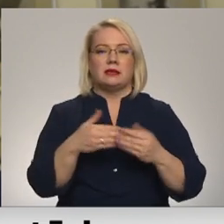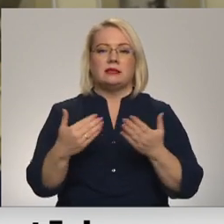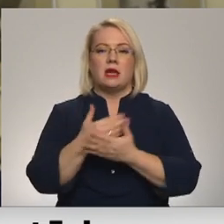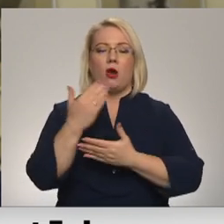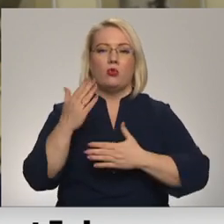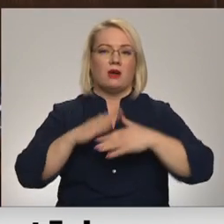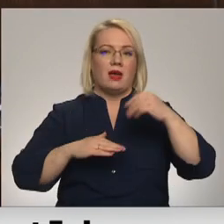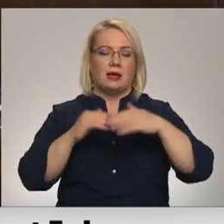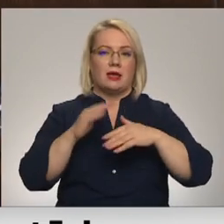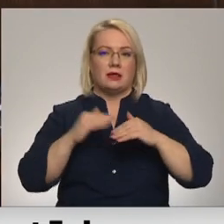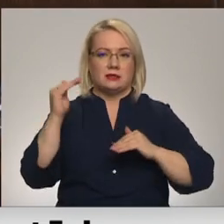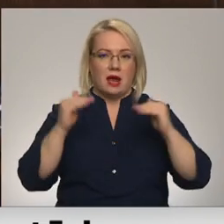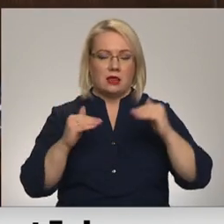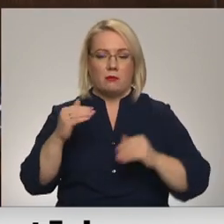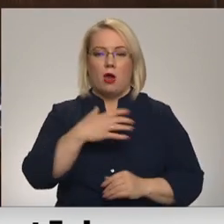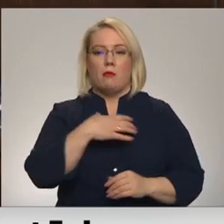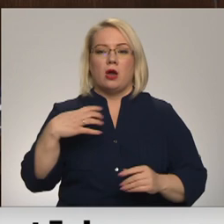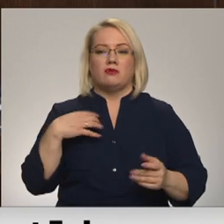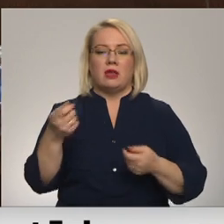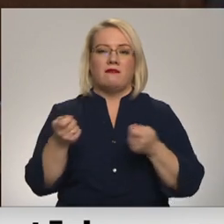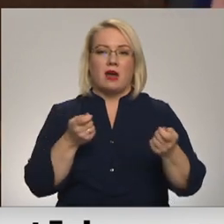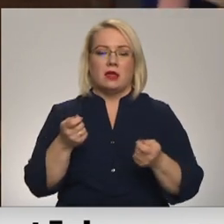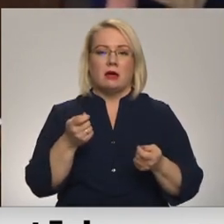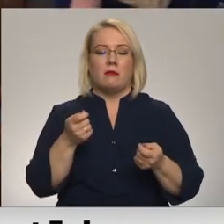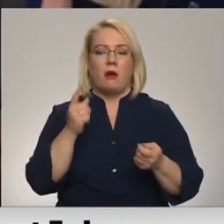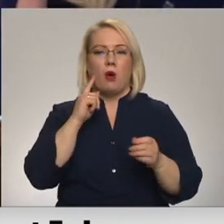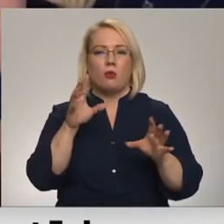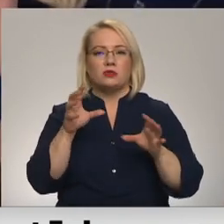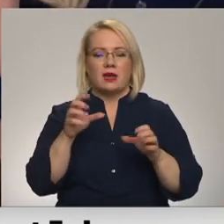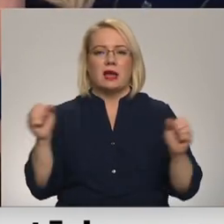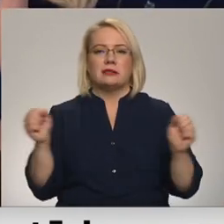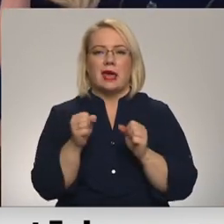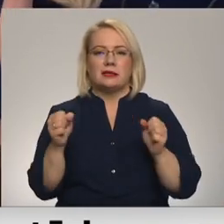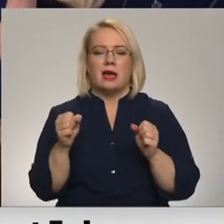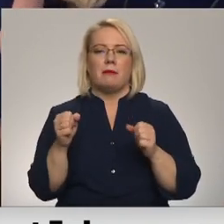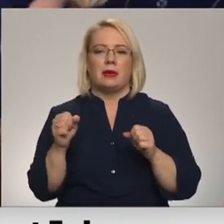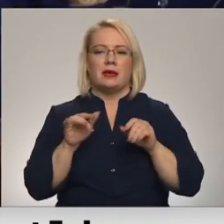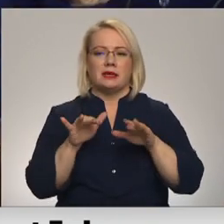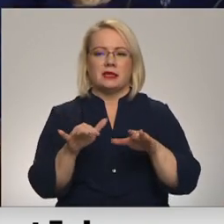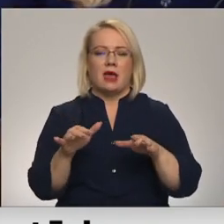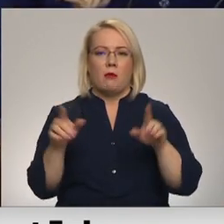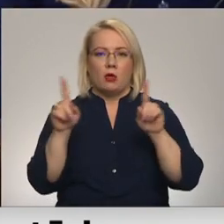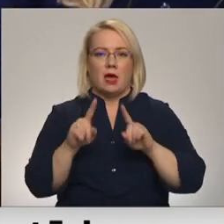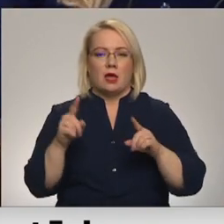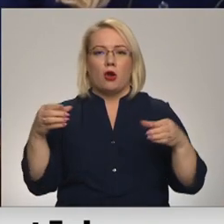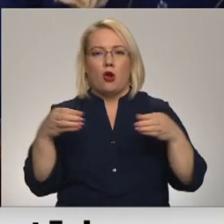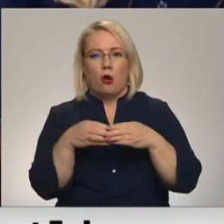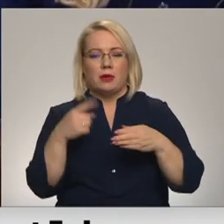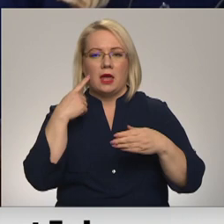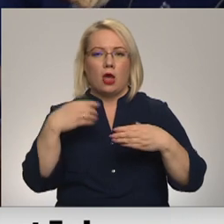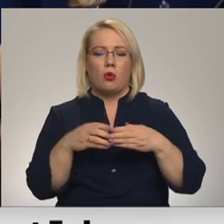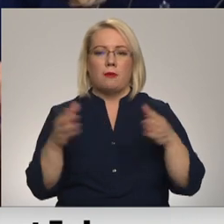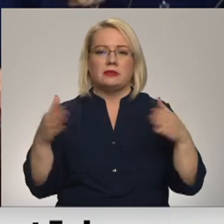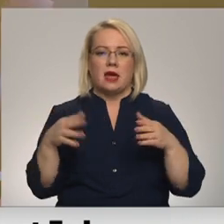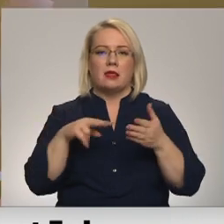radījumu. Pašvaldības vadība šo uztvērusi, kā īpaši steidzam, ir izināmu lietu, jo gan komitejā, gan domas sēdē to